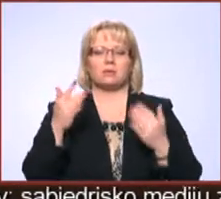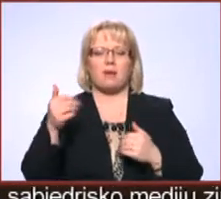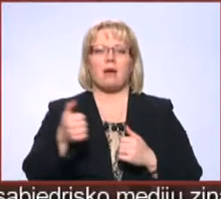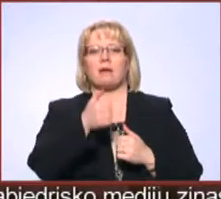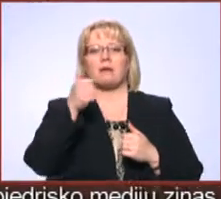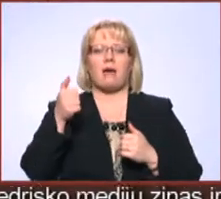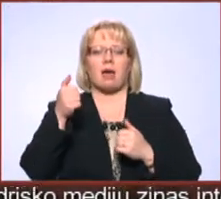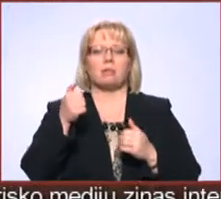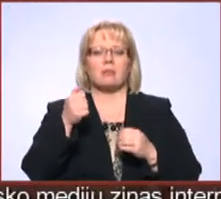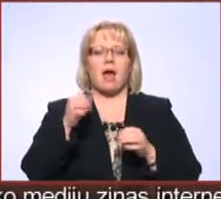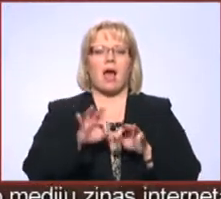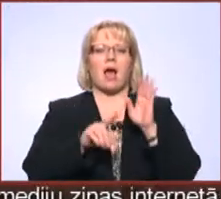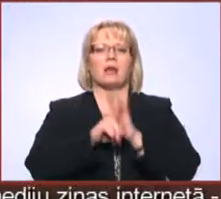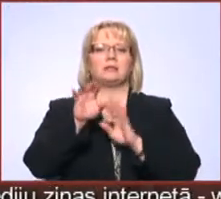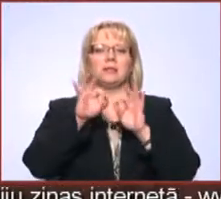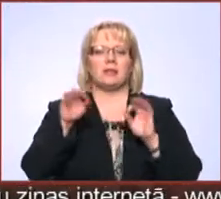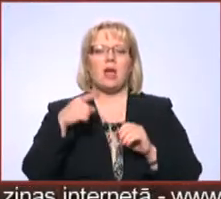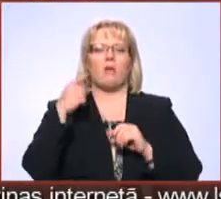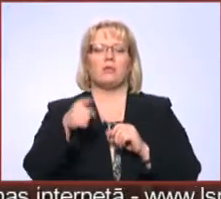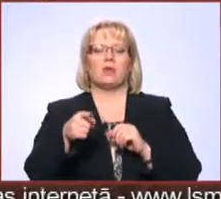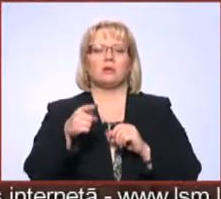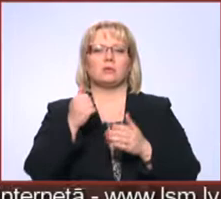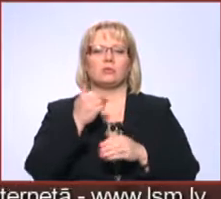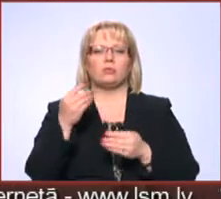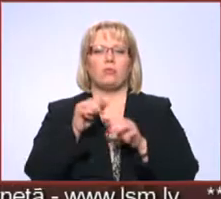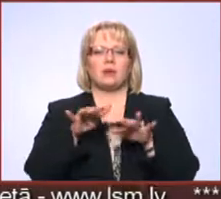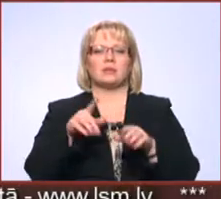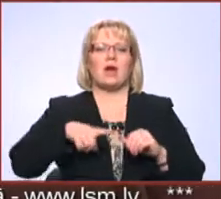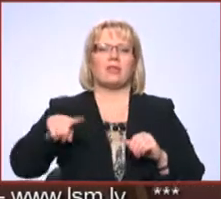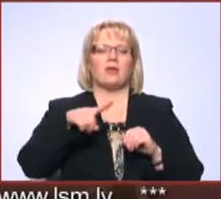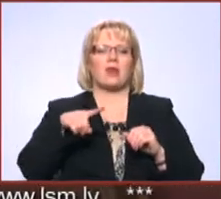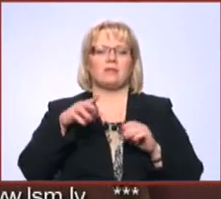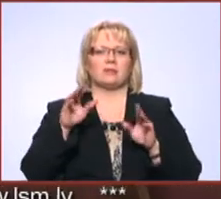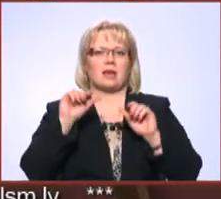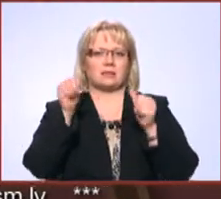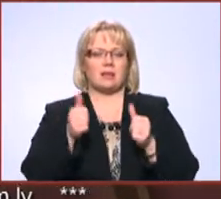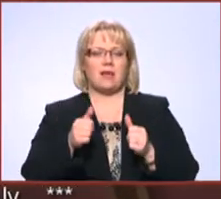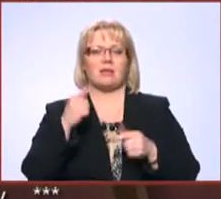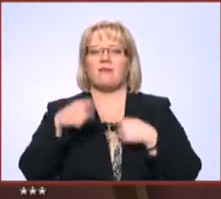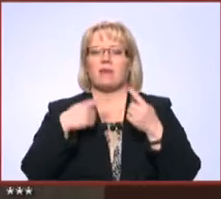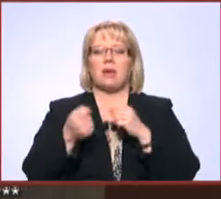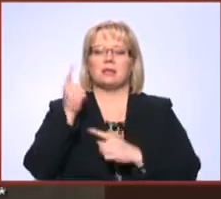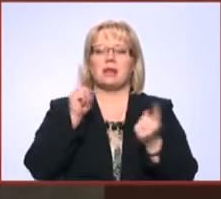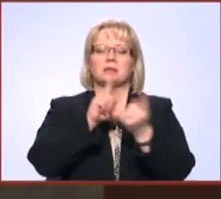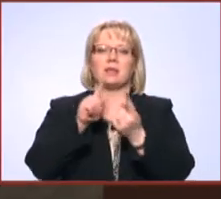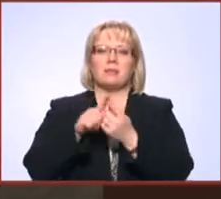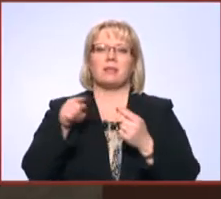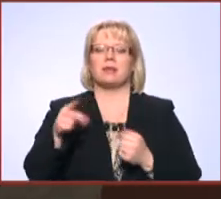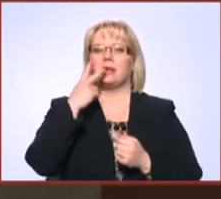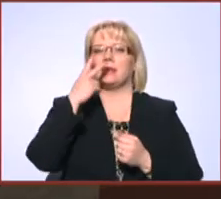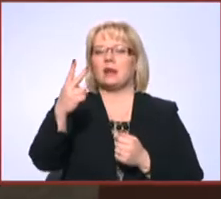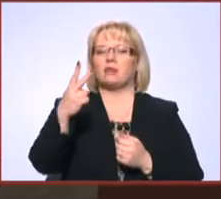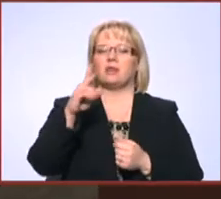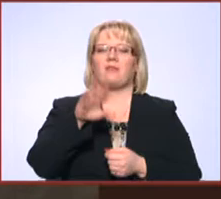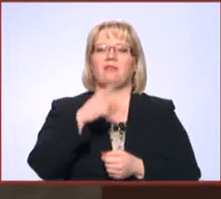atsitiens, kurš šogad norisinās etnogrāfiskā stilā. Ikdienā nevienmēr iznāk satikties, tāpēc šī ir izdevība ieraudzīt vienam